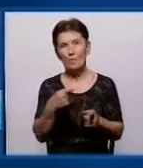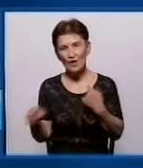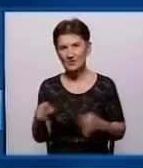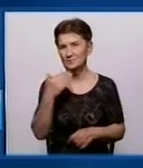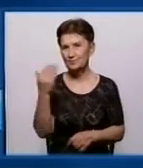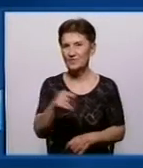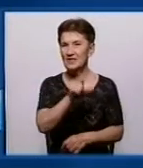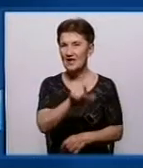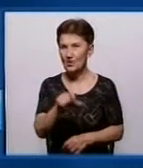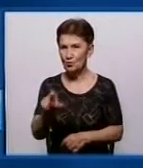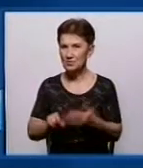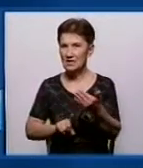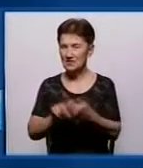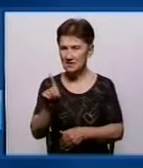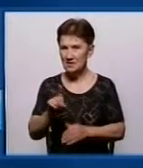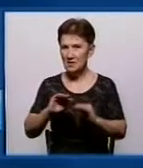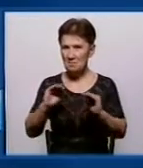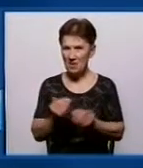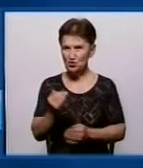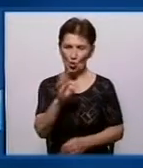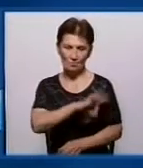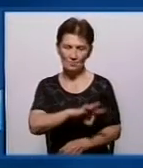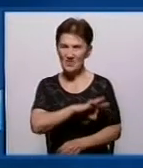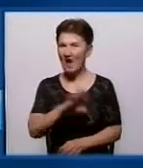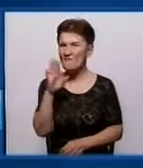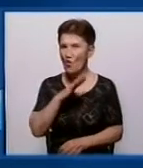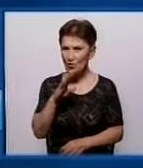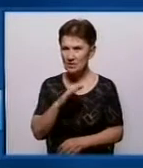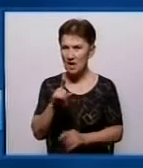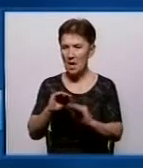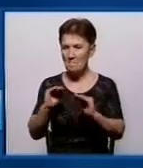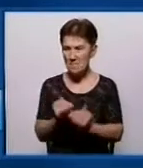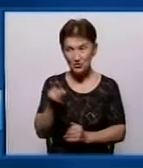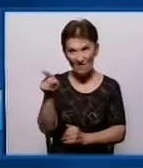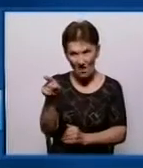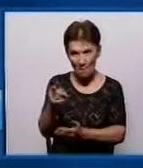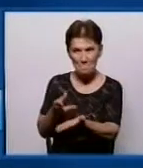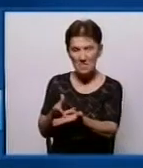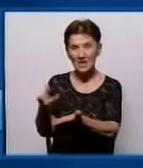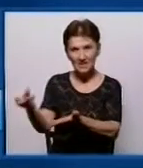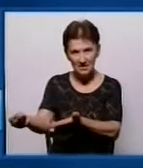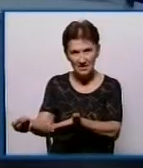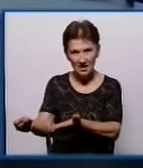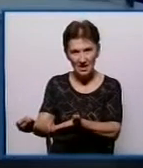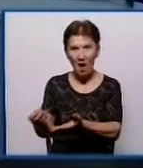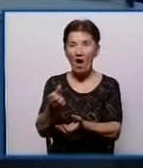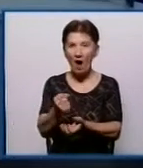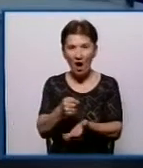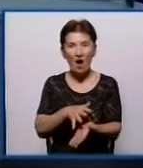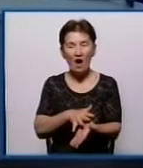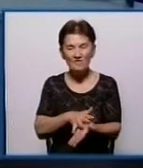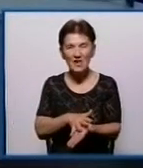Люди менше стали споживати води, відповідно, менше платити вам. А витрати